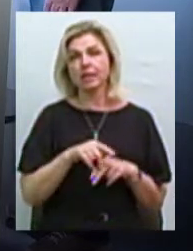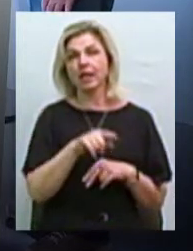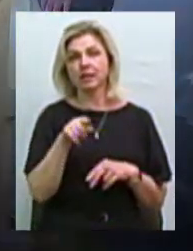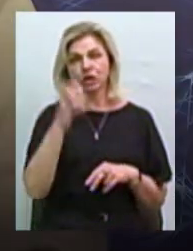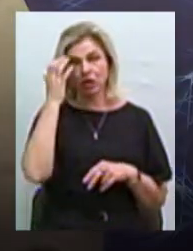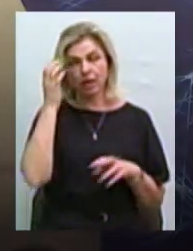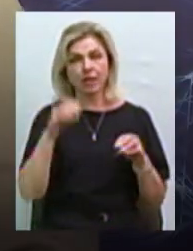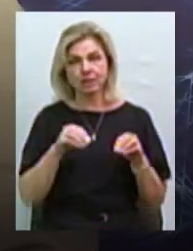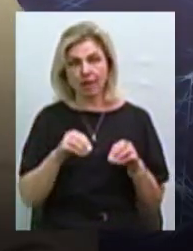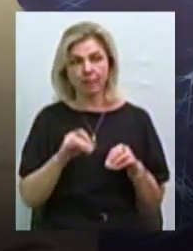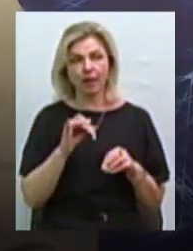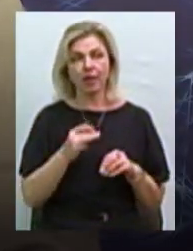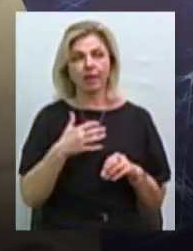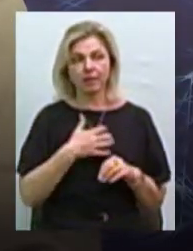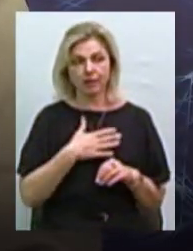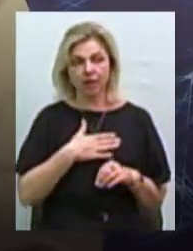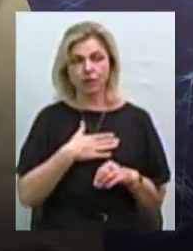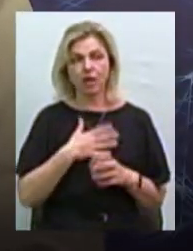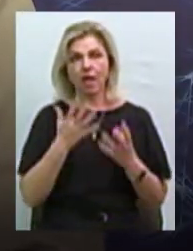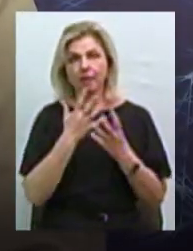на наші темнокаштанєві гранти.